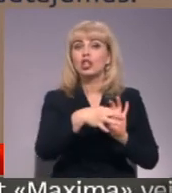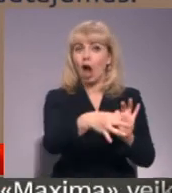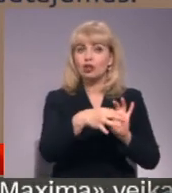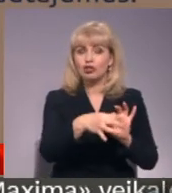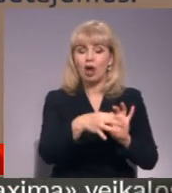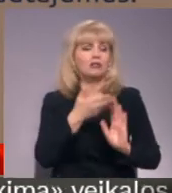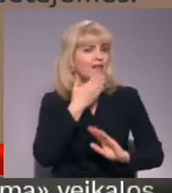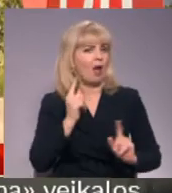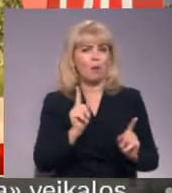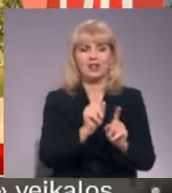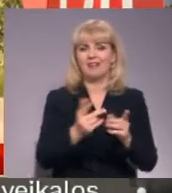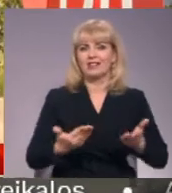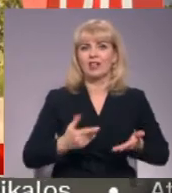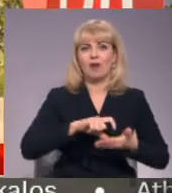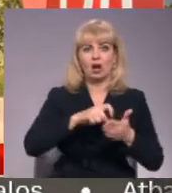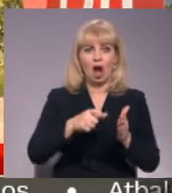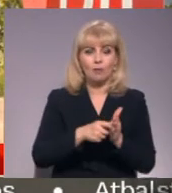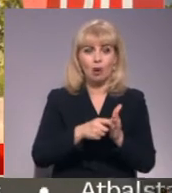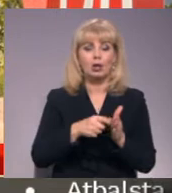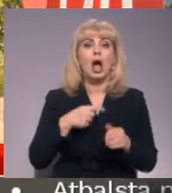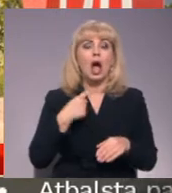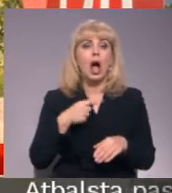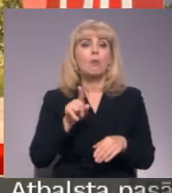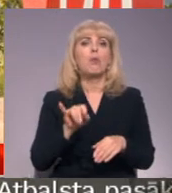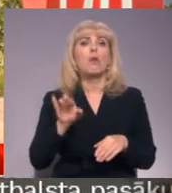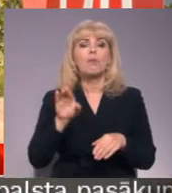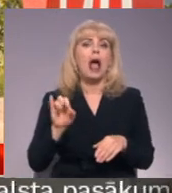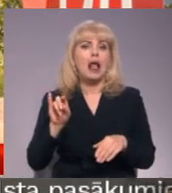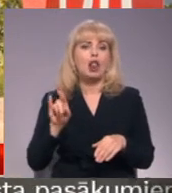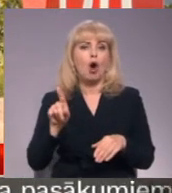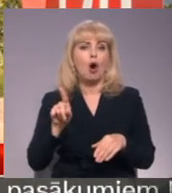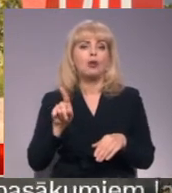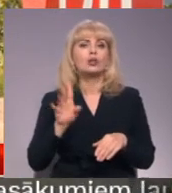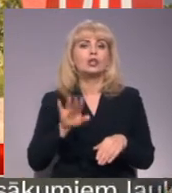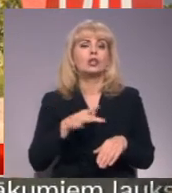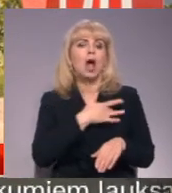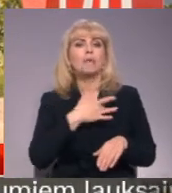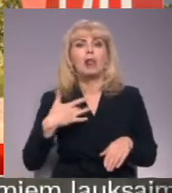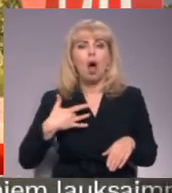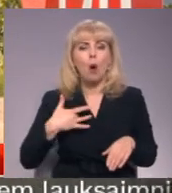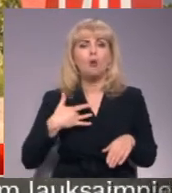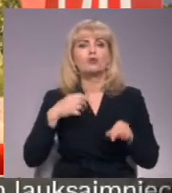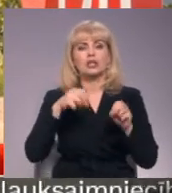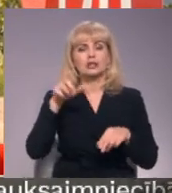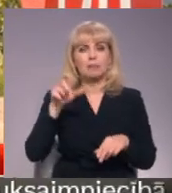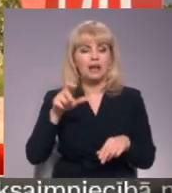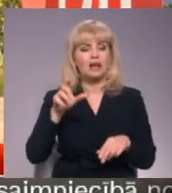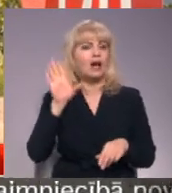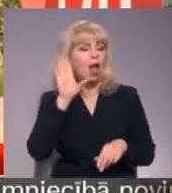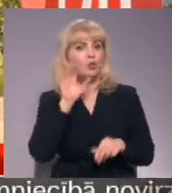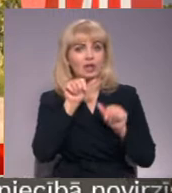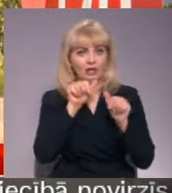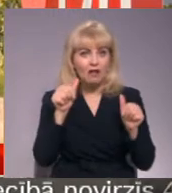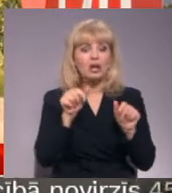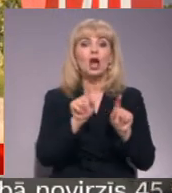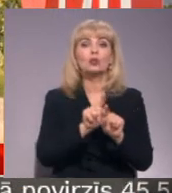netiekoties kabinetā. Pirmēram, mēs esam pulmonologs un, protams, ka es pacientu attālinātu viņam plaušas, izklausīties, ja vizauskultēt nevaru. Tā